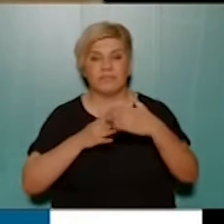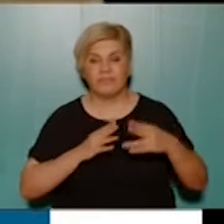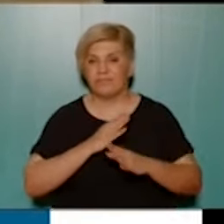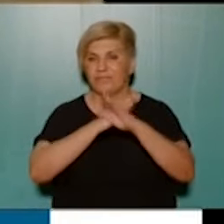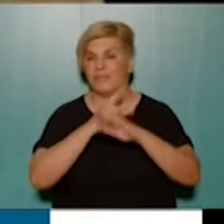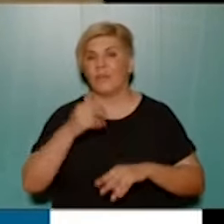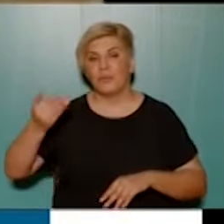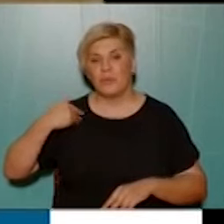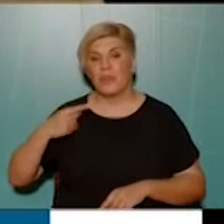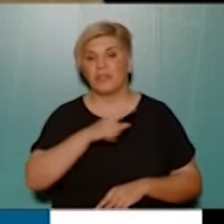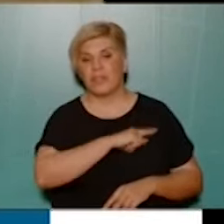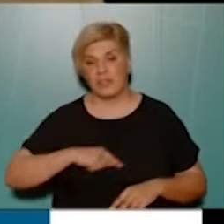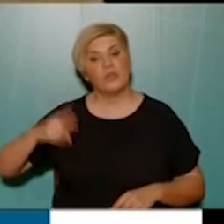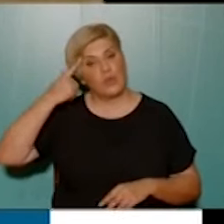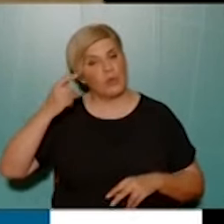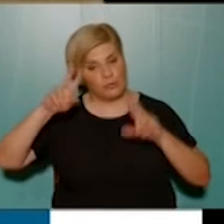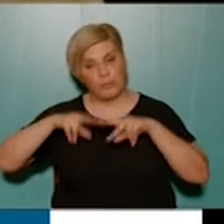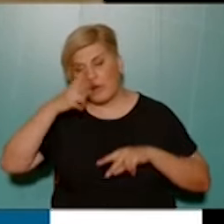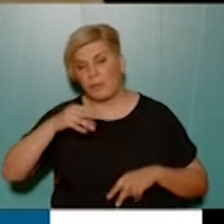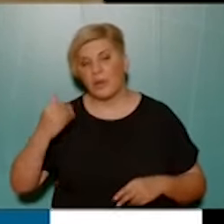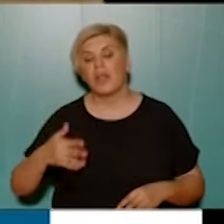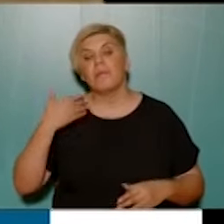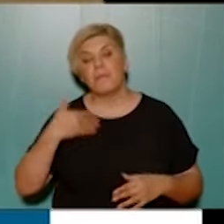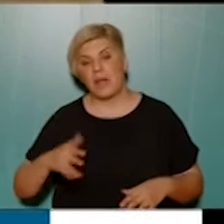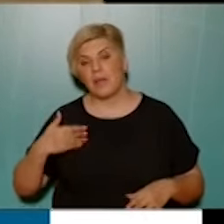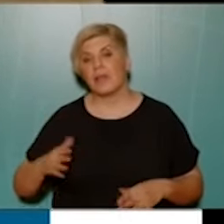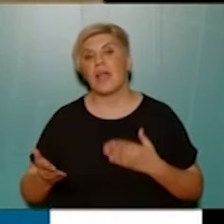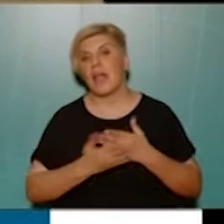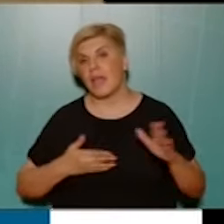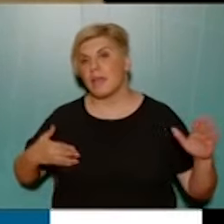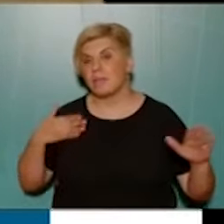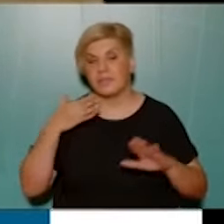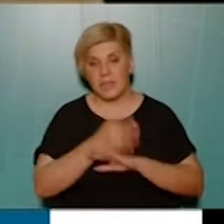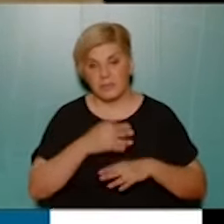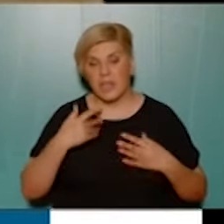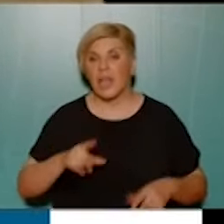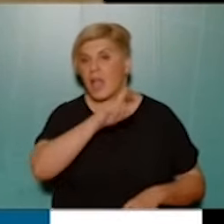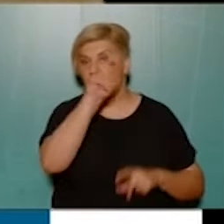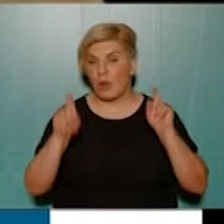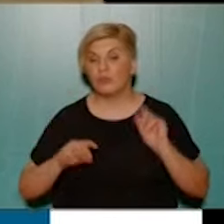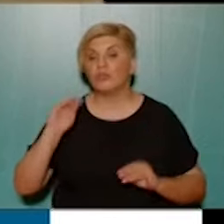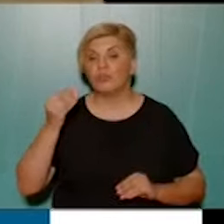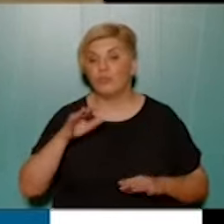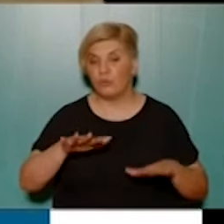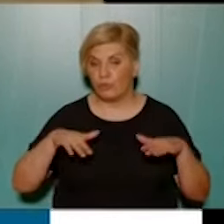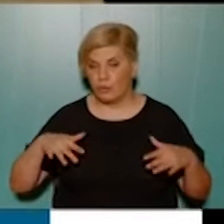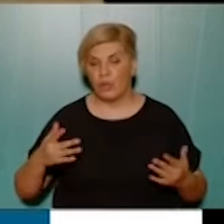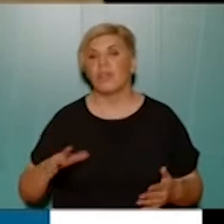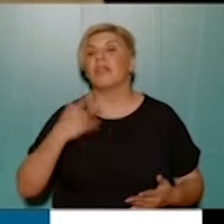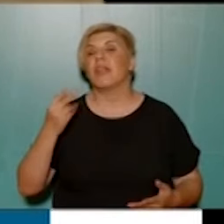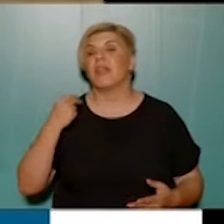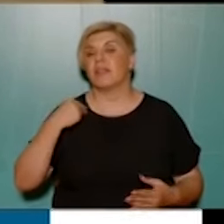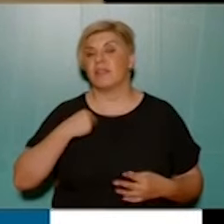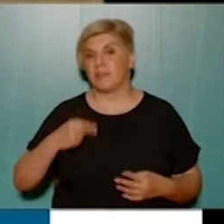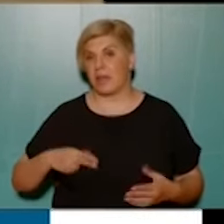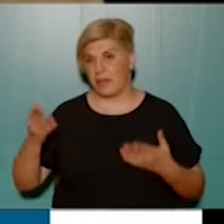διοίκηση, γιατί το γνωρίζω πολύ καλά, γιατί έχουμε πάει εκεί πέρα επισκέψεις, έχουμε κάνει ερωτήσεις στη Βουλή και δεν είναι κύριε Δήμαρχε